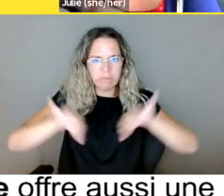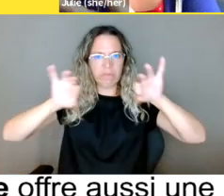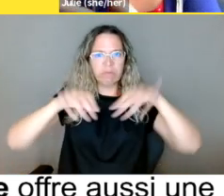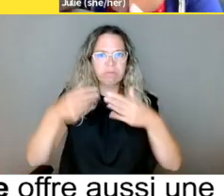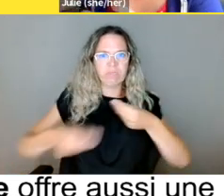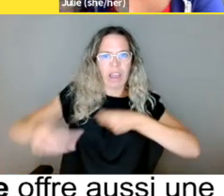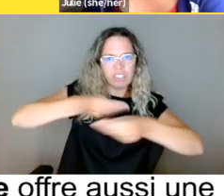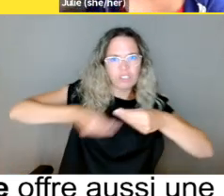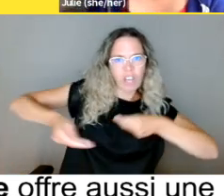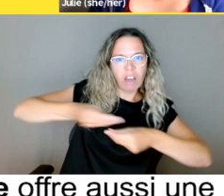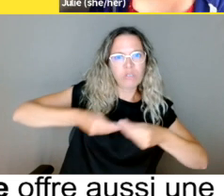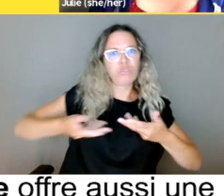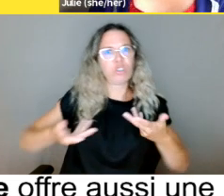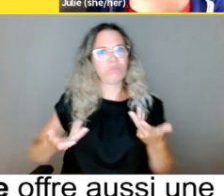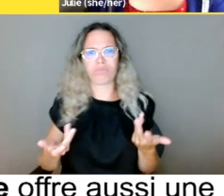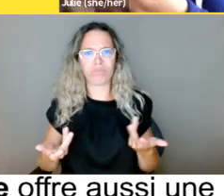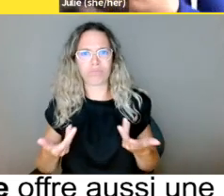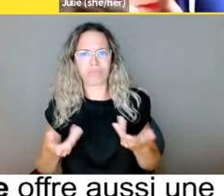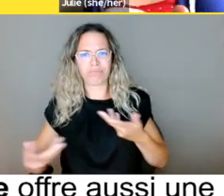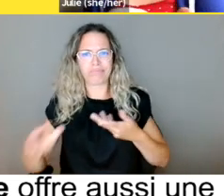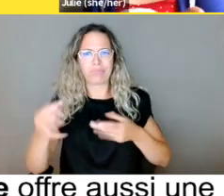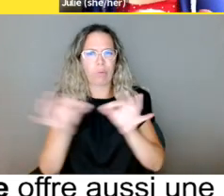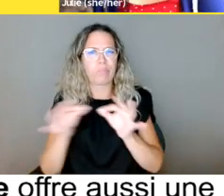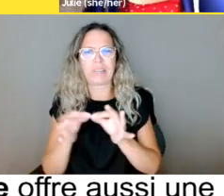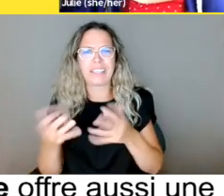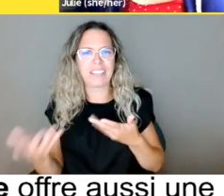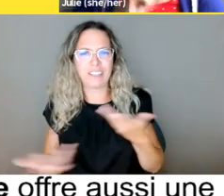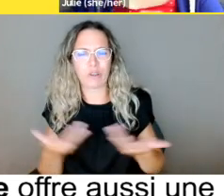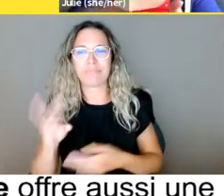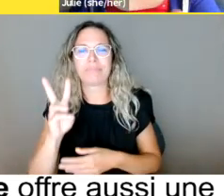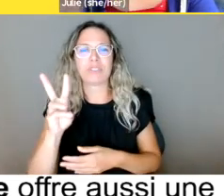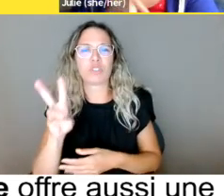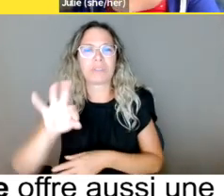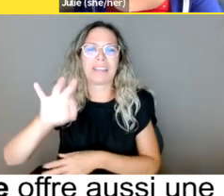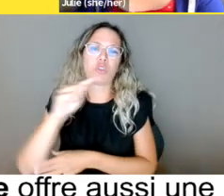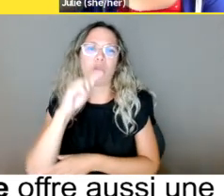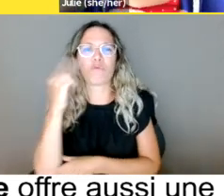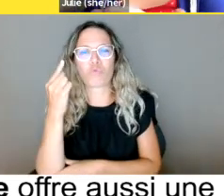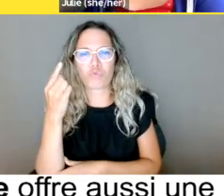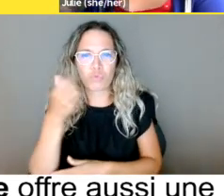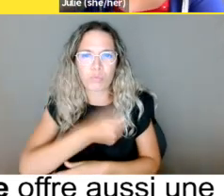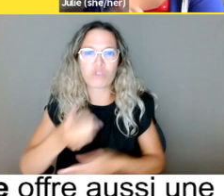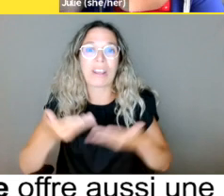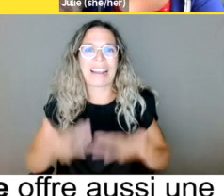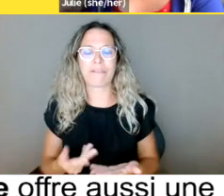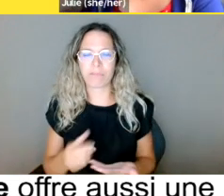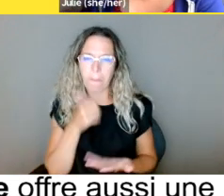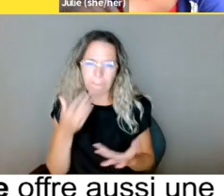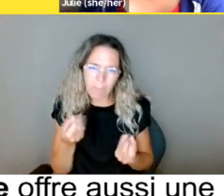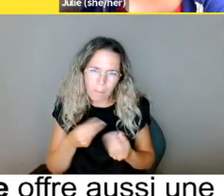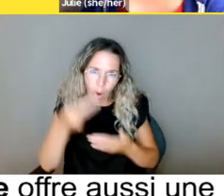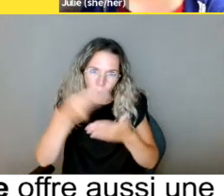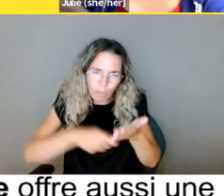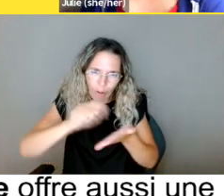je, telle personne, je m'engage à acheter et consommer ces bananes en échange